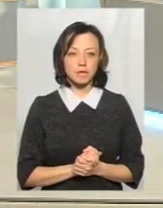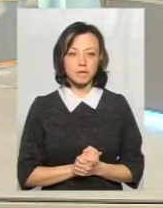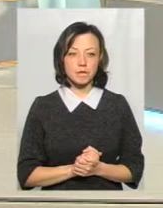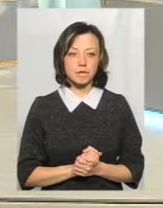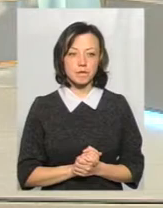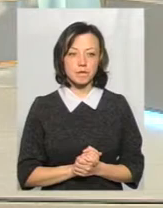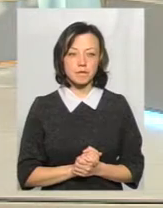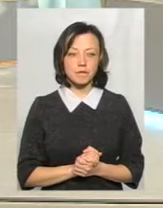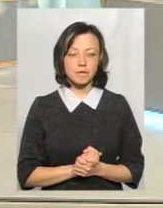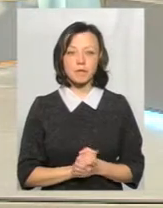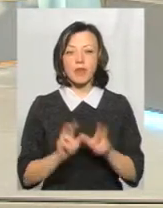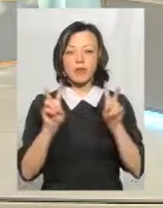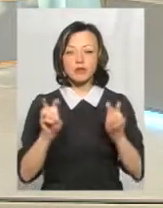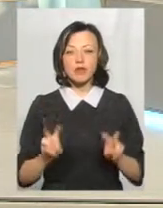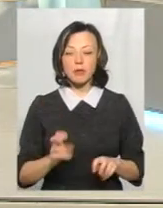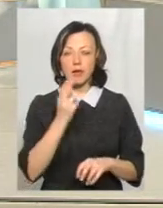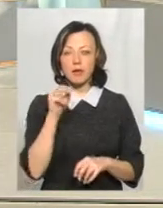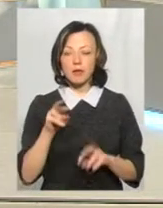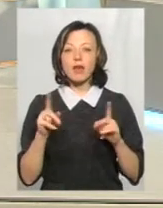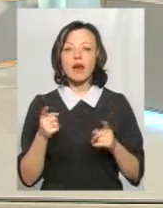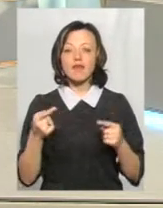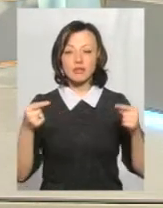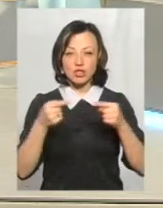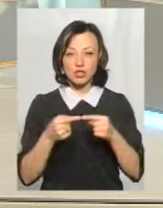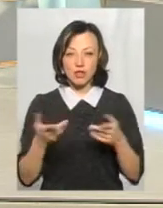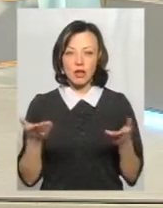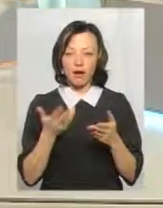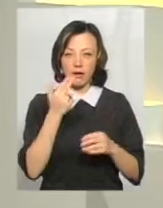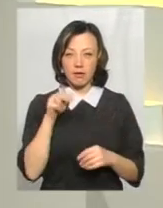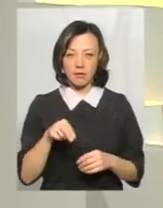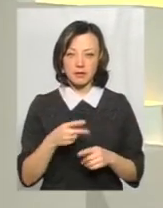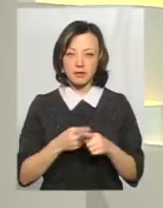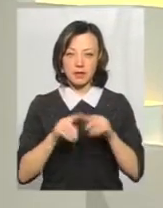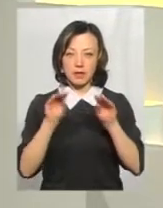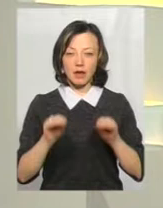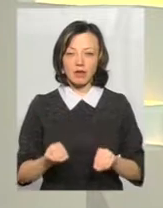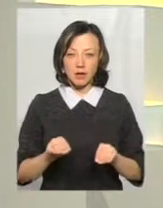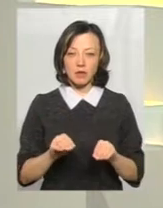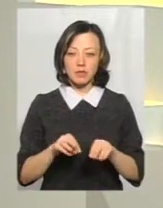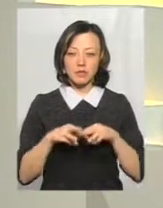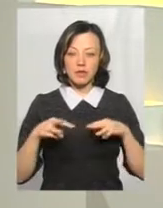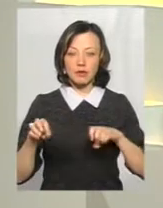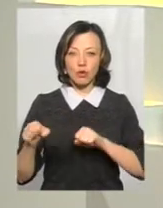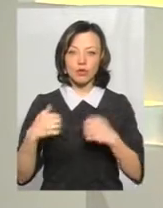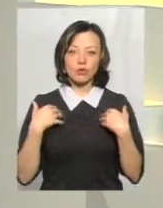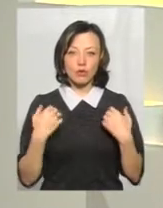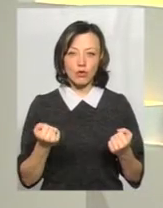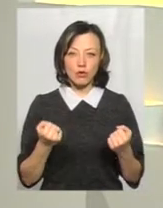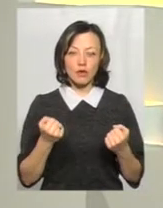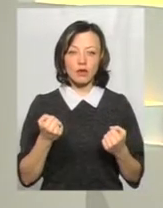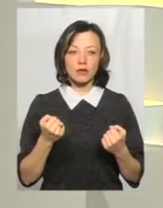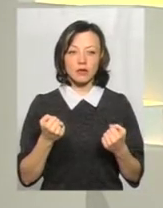штамів, а як взагалі вони визначаються? За тими даними, які давало Міністерство охорони здоров'я, вони